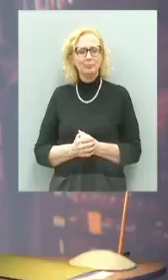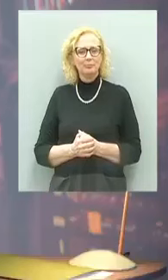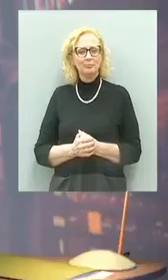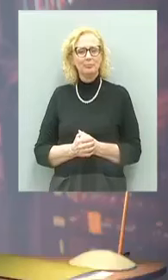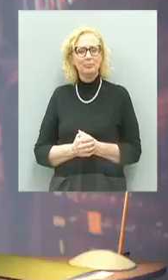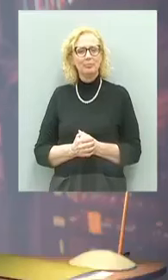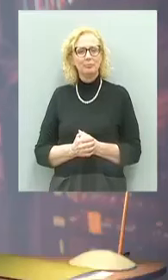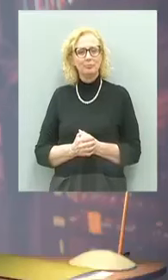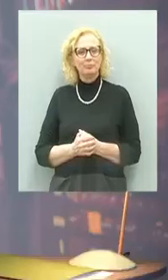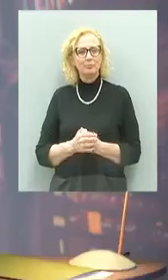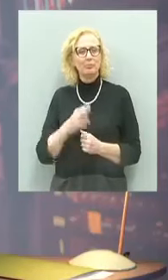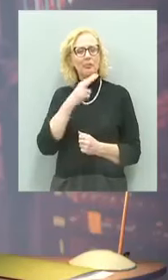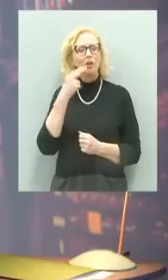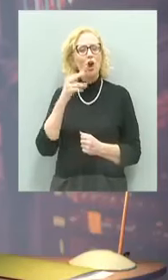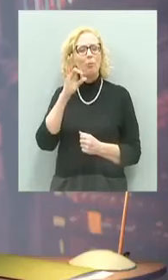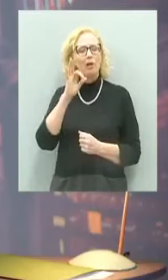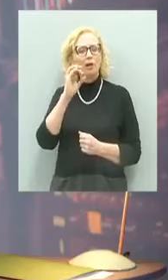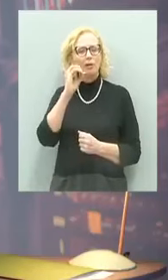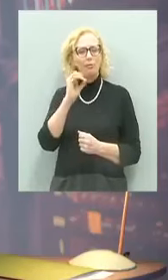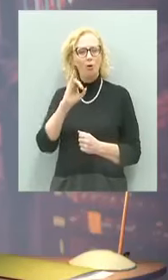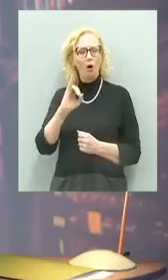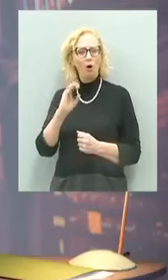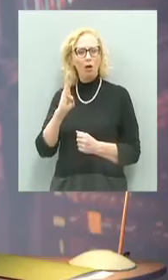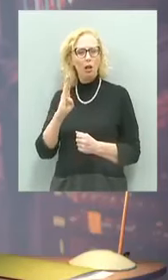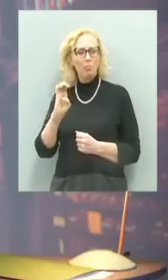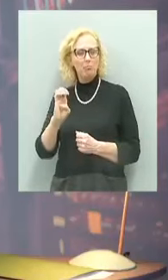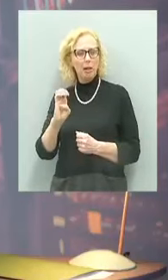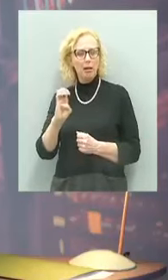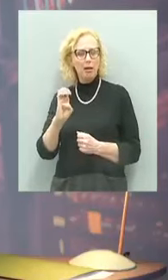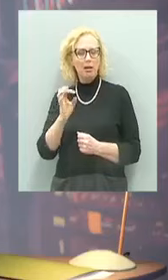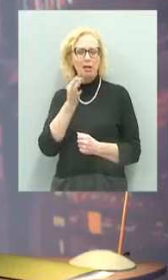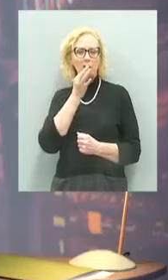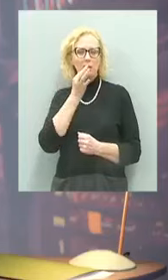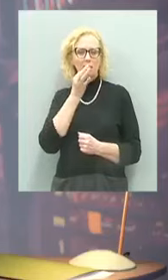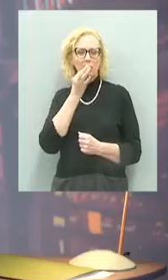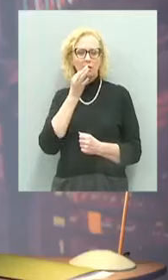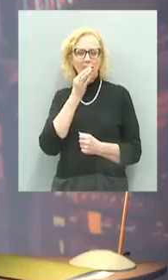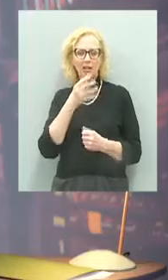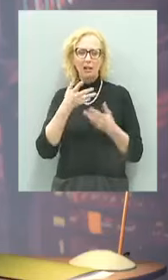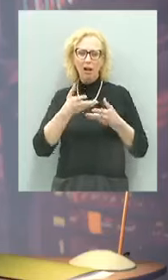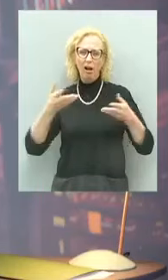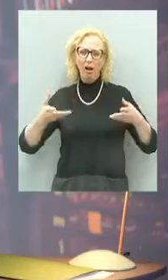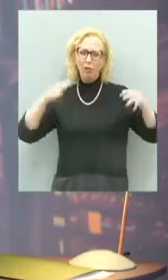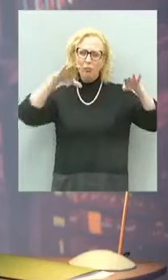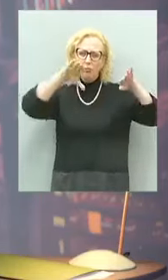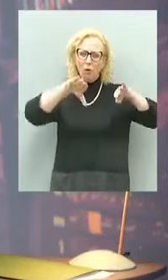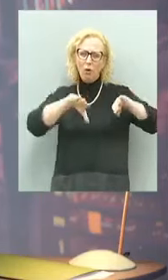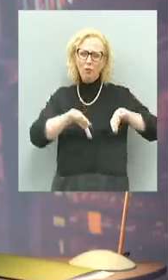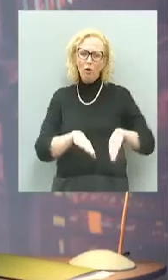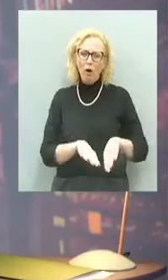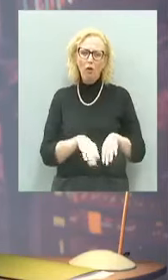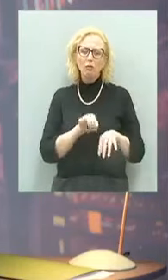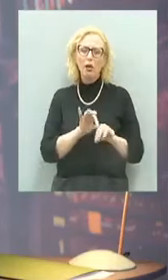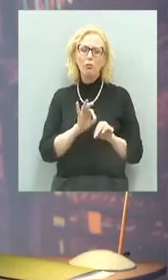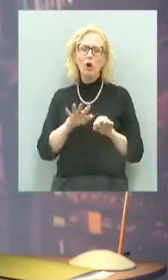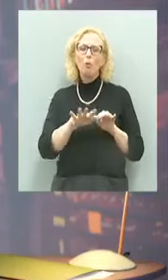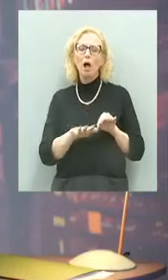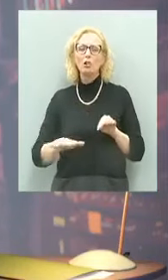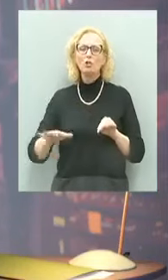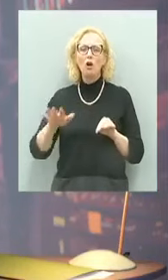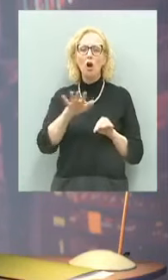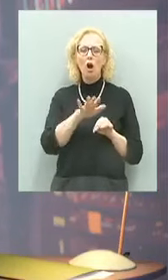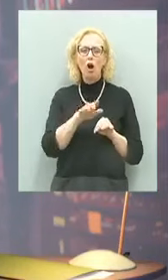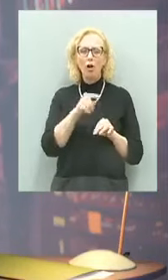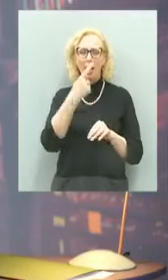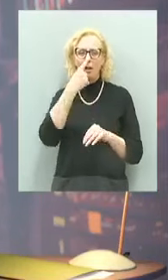Con i termini foibe si indicano le profonde cavità carsiche che caratterizzano la zona, che